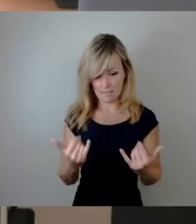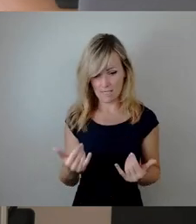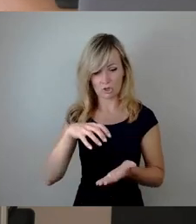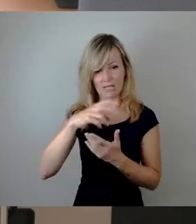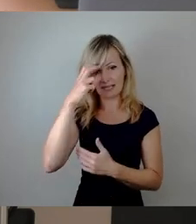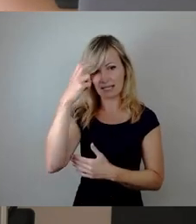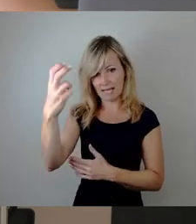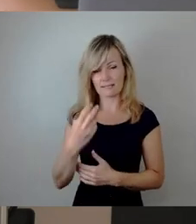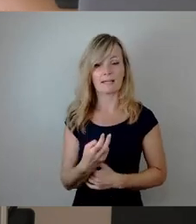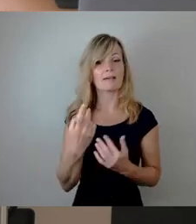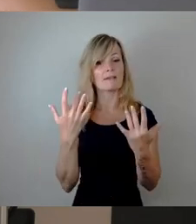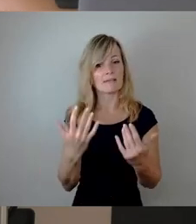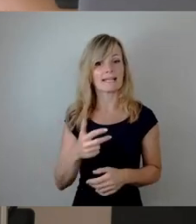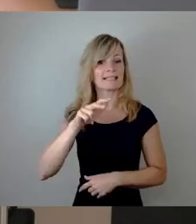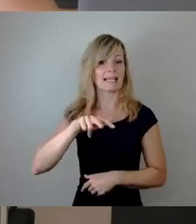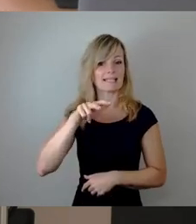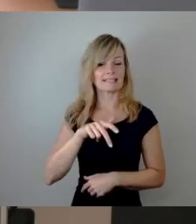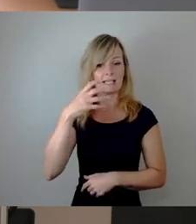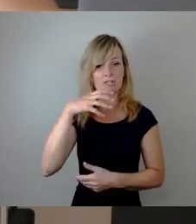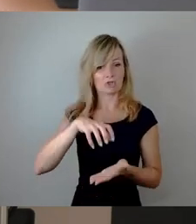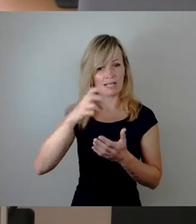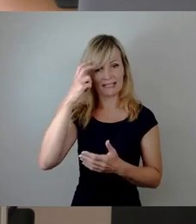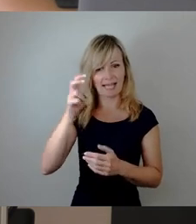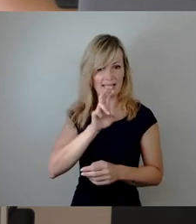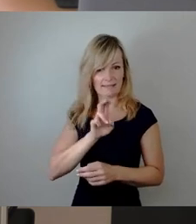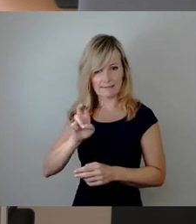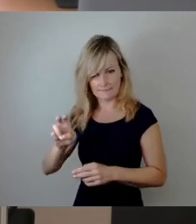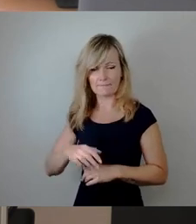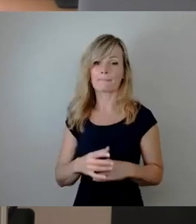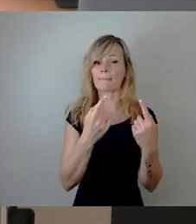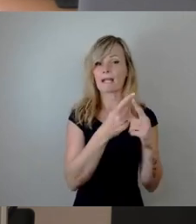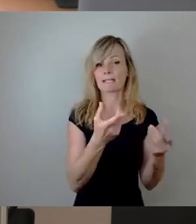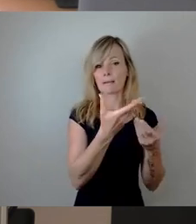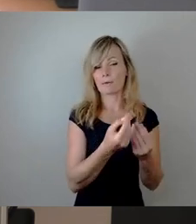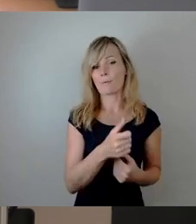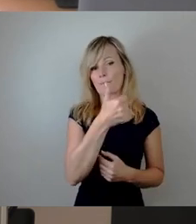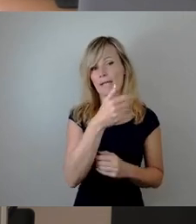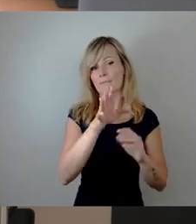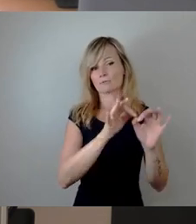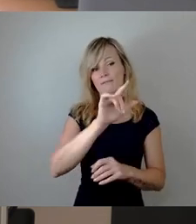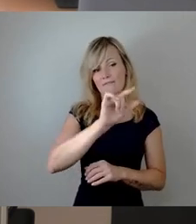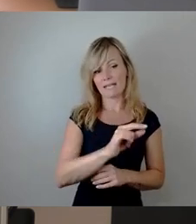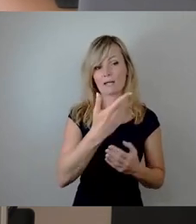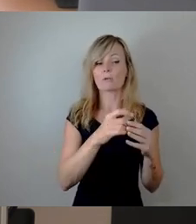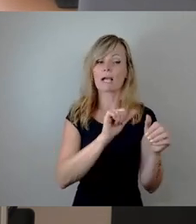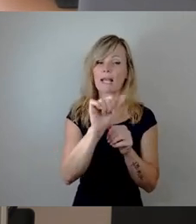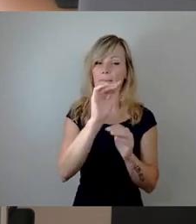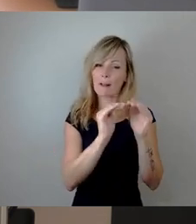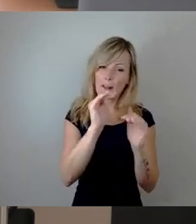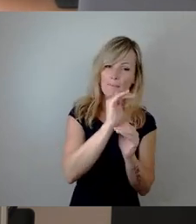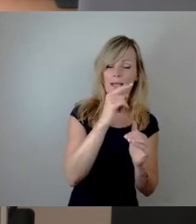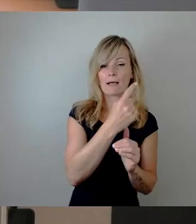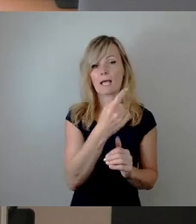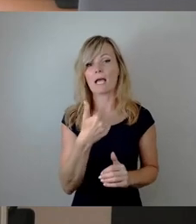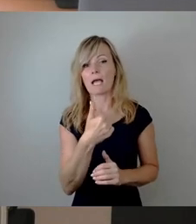13 Stadträten. Andere haben ein Prozent weniger oder knapp ein bisschen mehr und haben einen